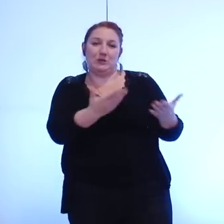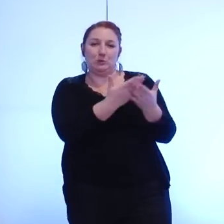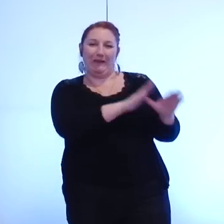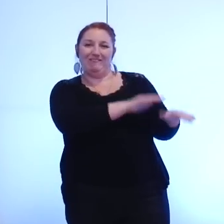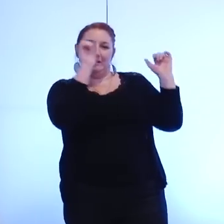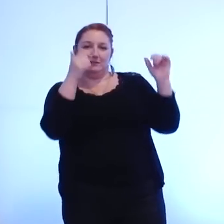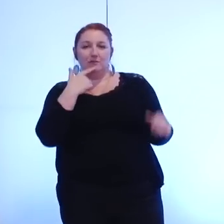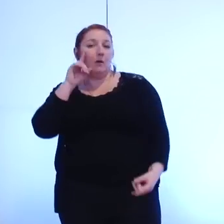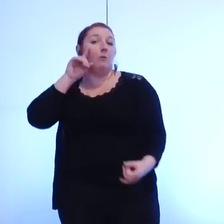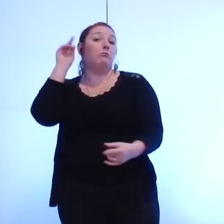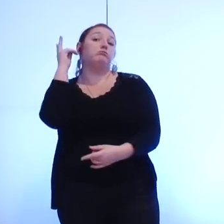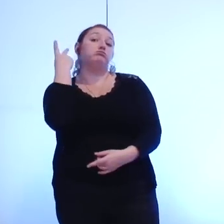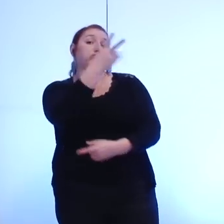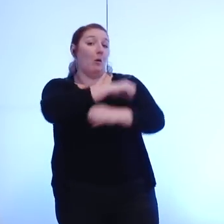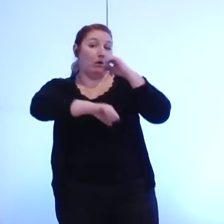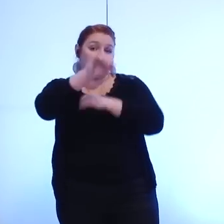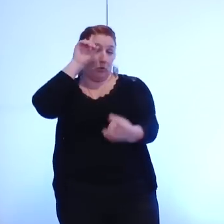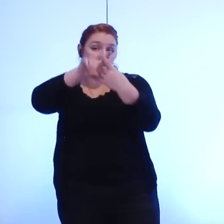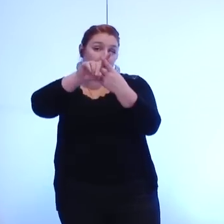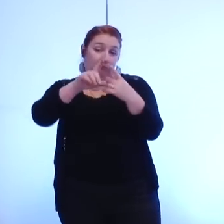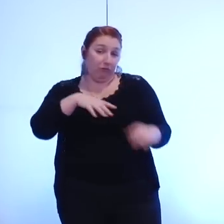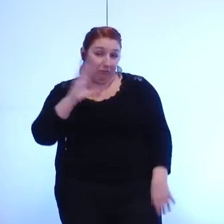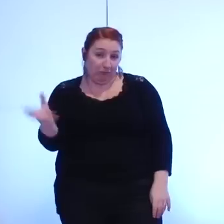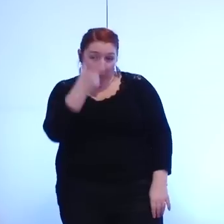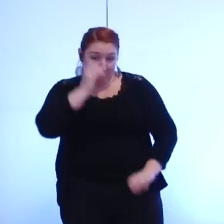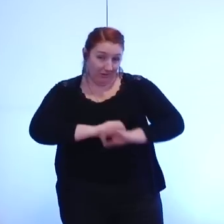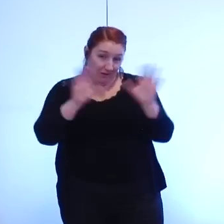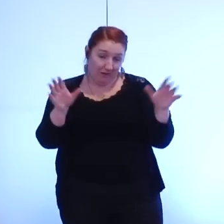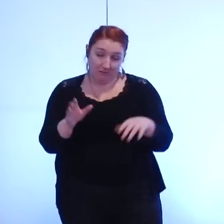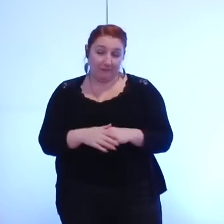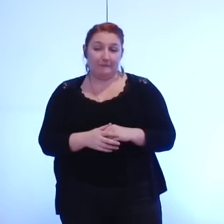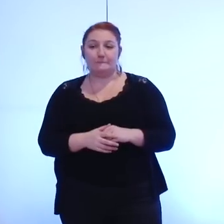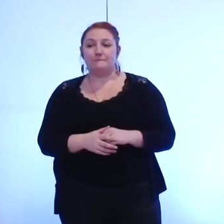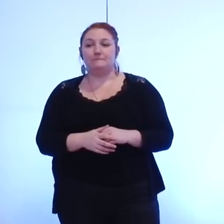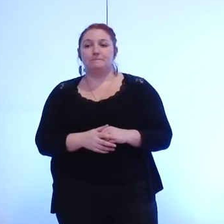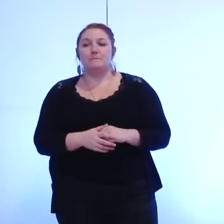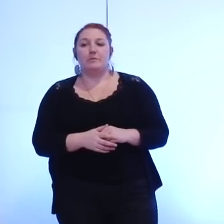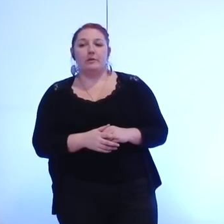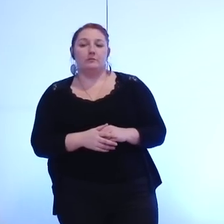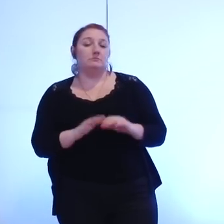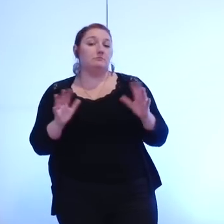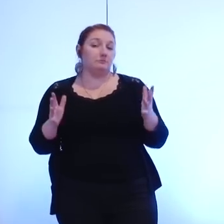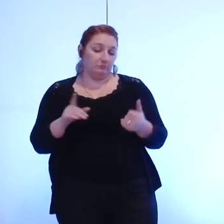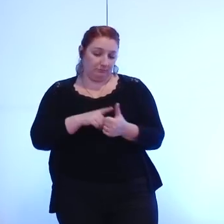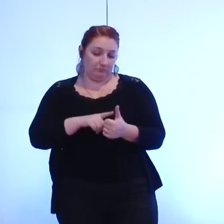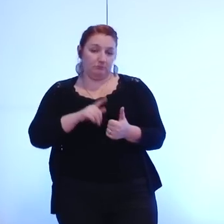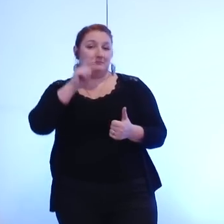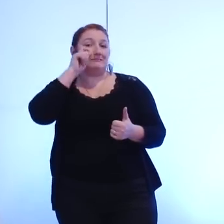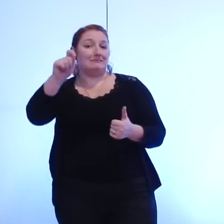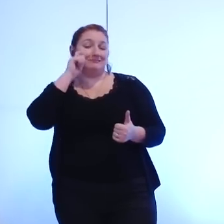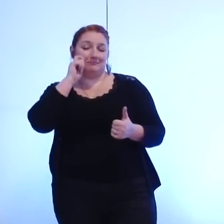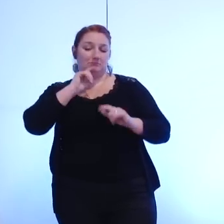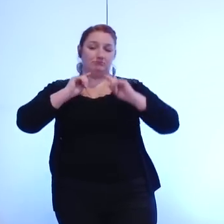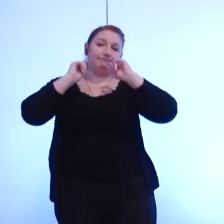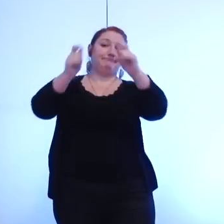de l'opération donc ça c'est sur la question de comment on désigne les experts d'une part